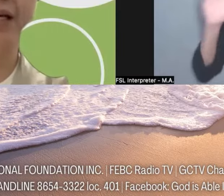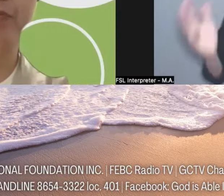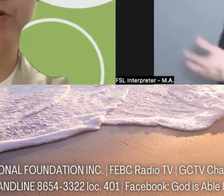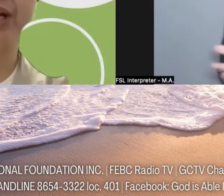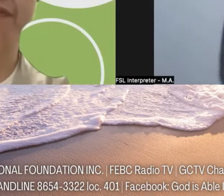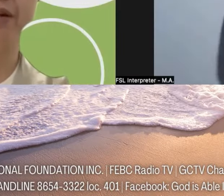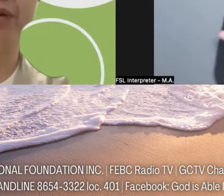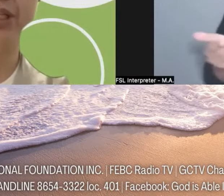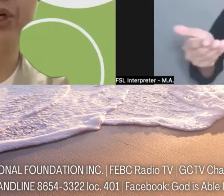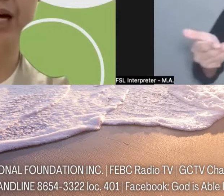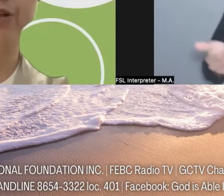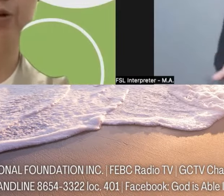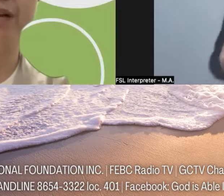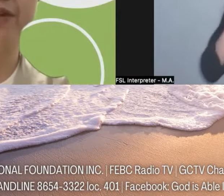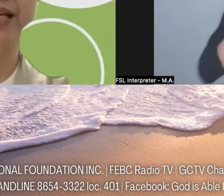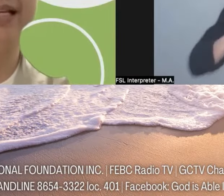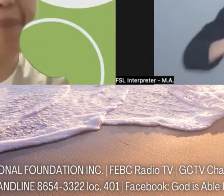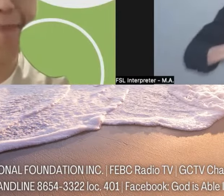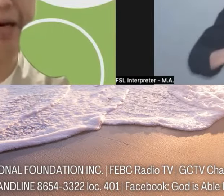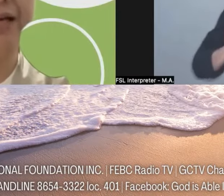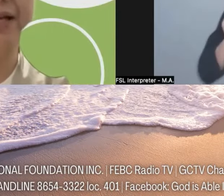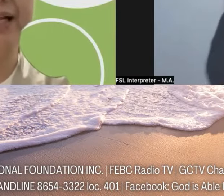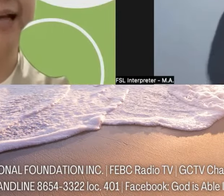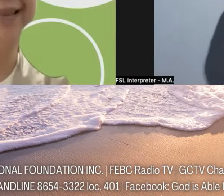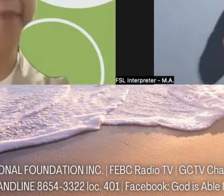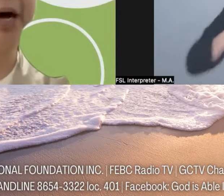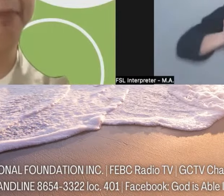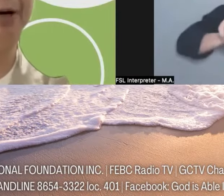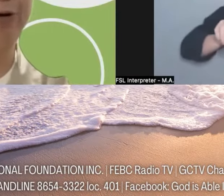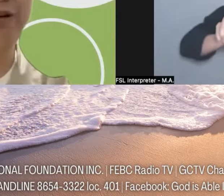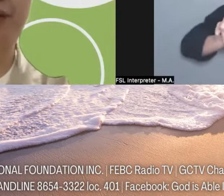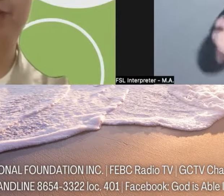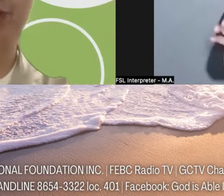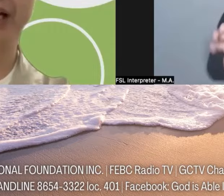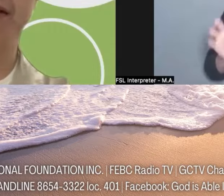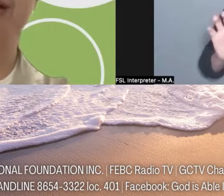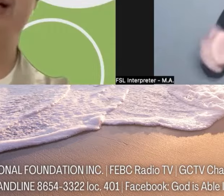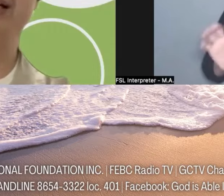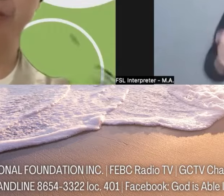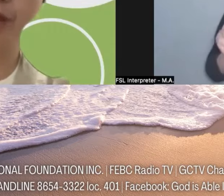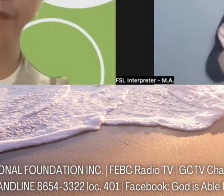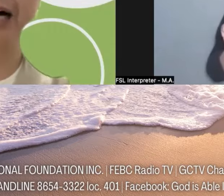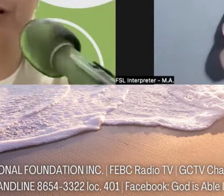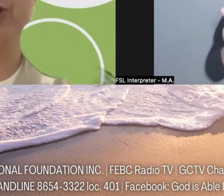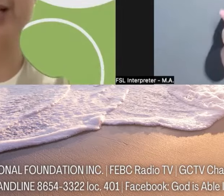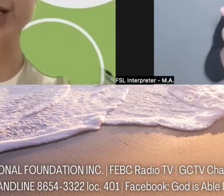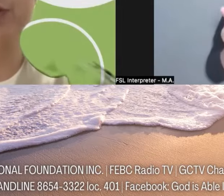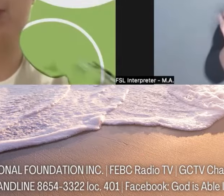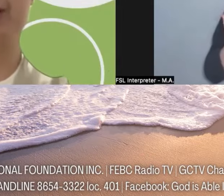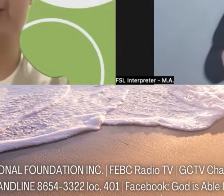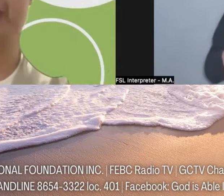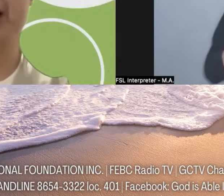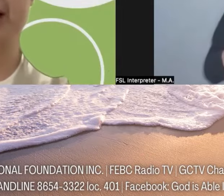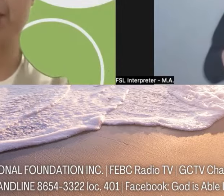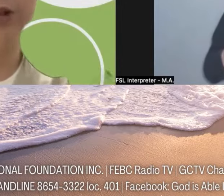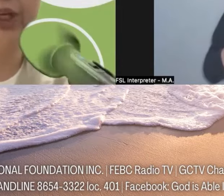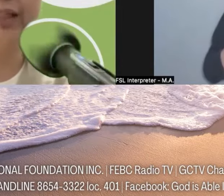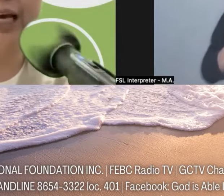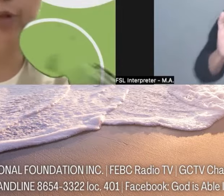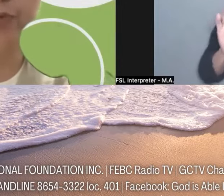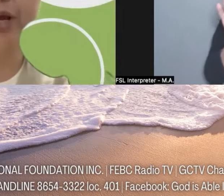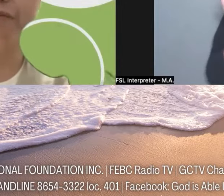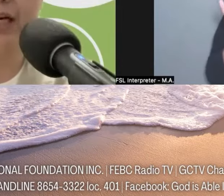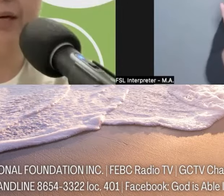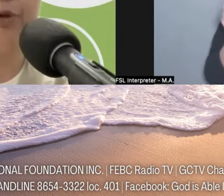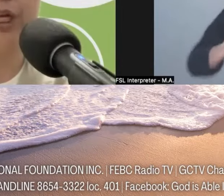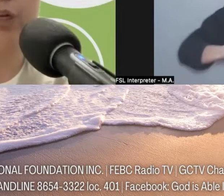Napapakinggan po sa FEBC Radio TV. Napapakinggan at napapanood sa Facebook Live. Si Brother Paulo Sanchez po ito. Bukod dyan,